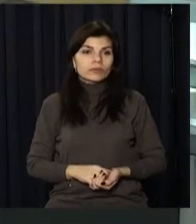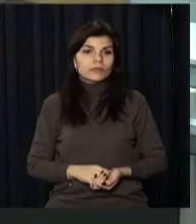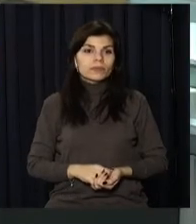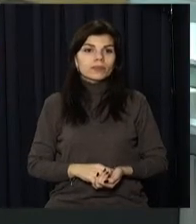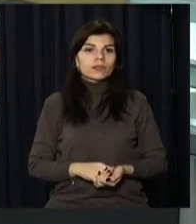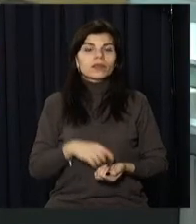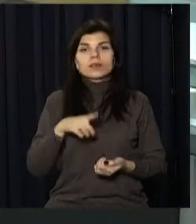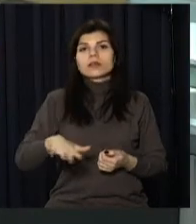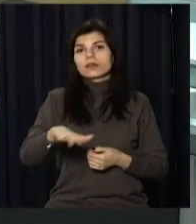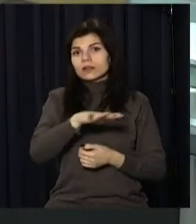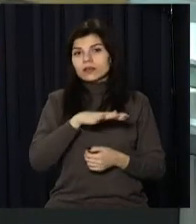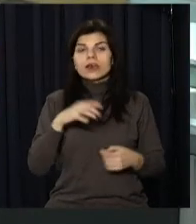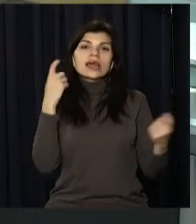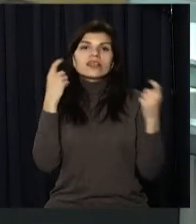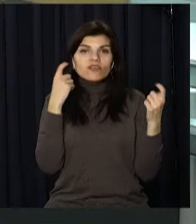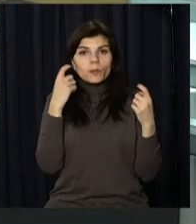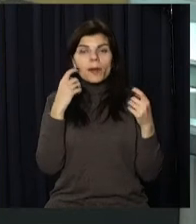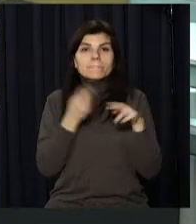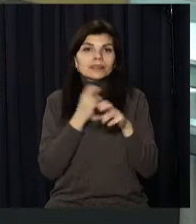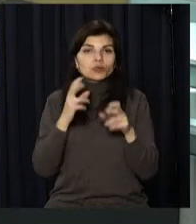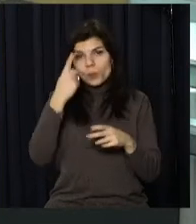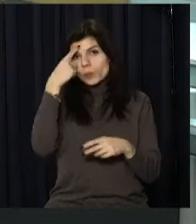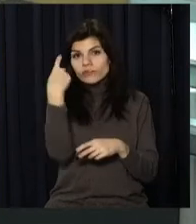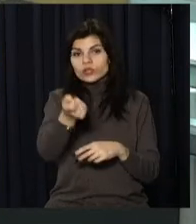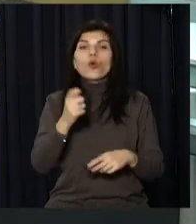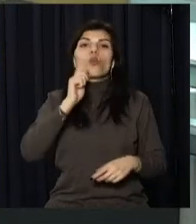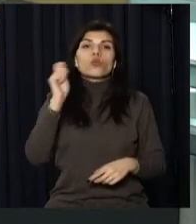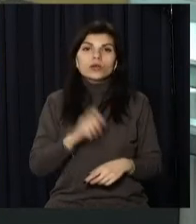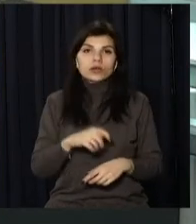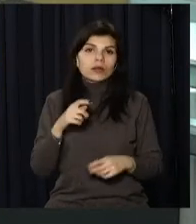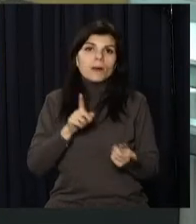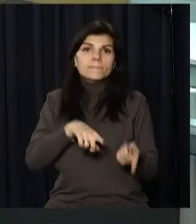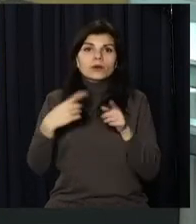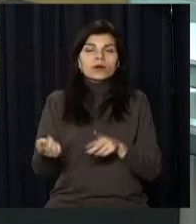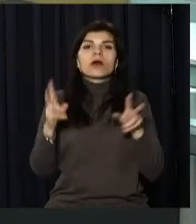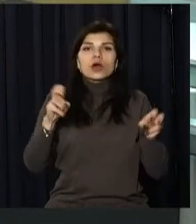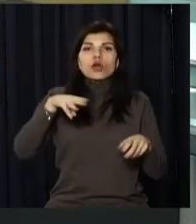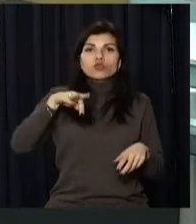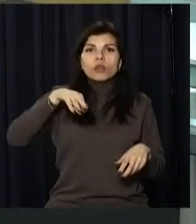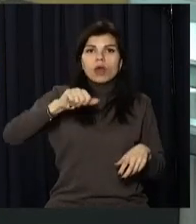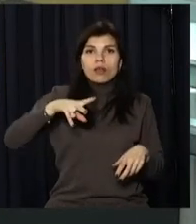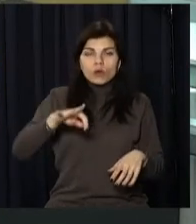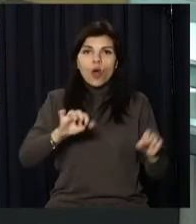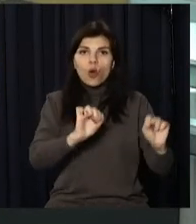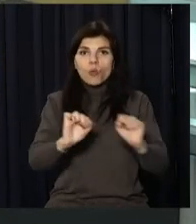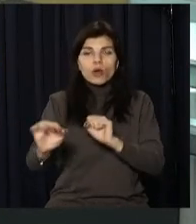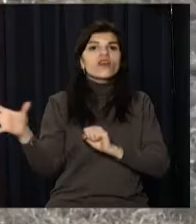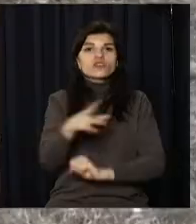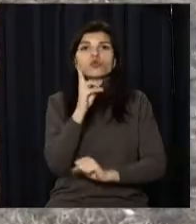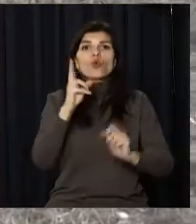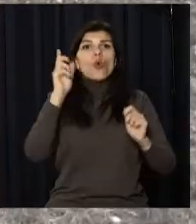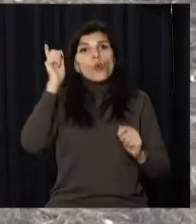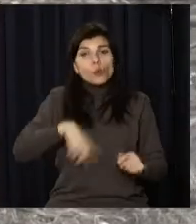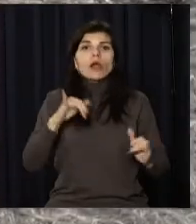Центрі стратегічних комунікацій та інформаційної безпеки повідомляють, Україна переходить у режим тотальної оборони. Усі, хто готовий і